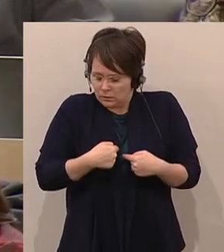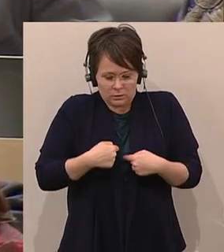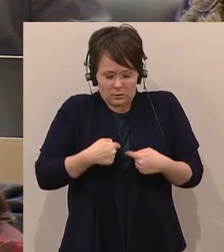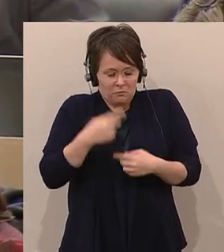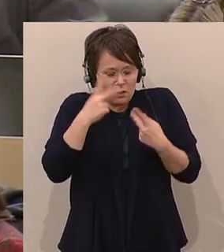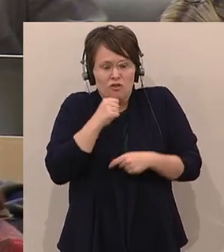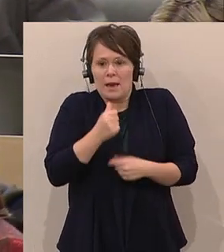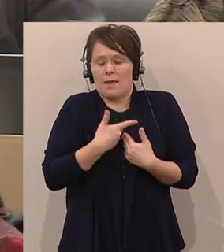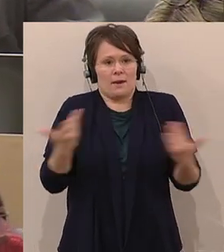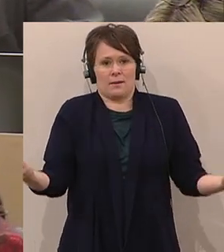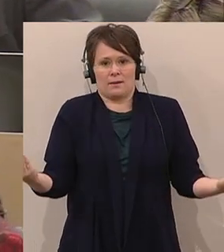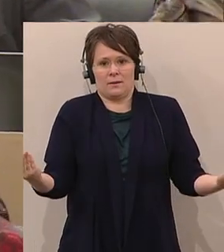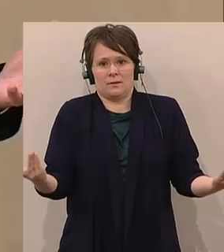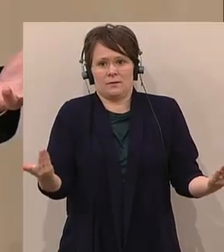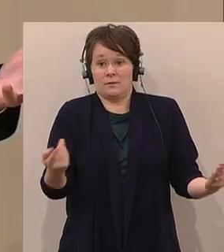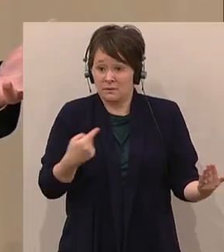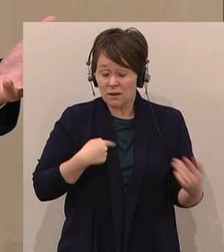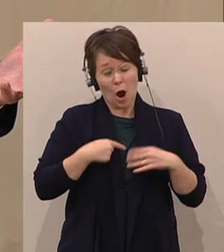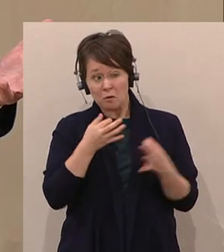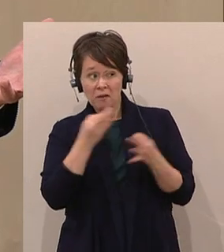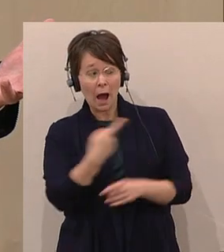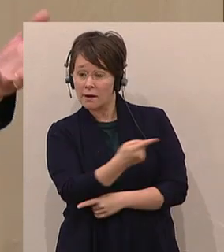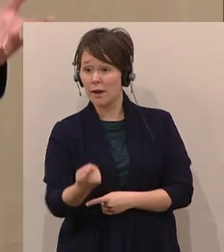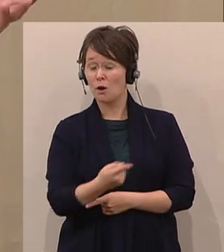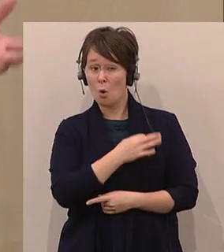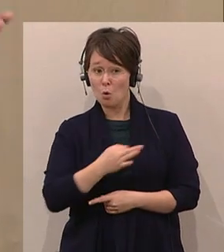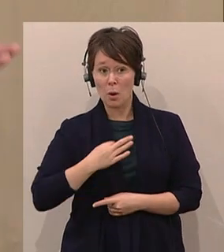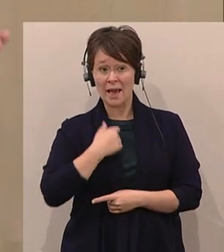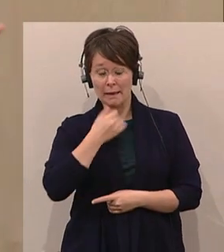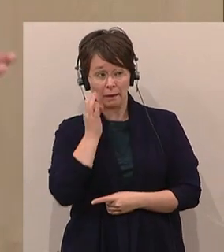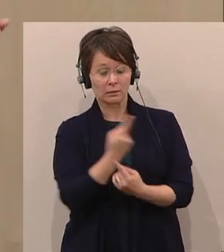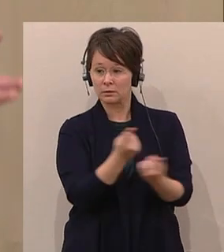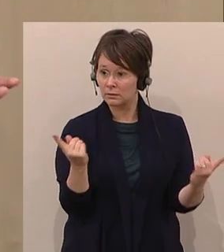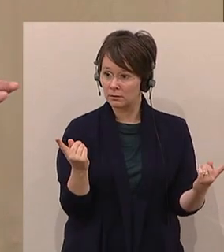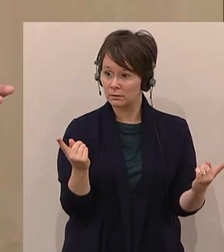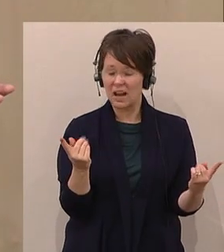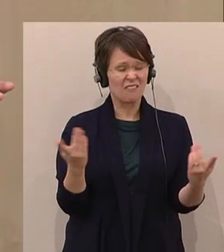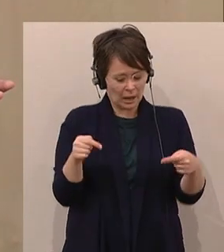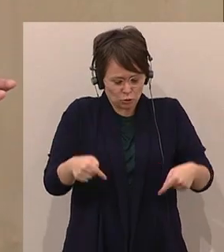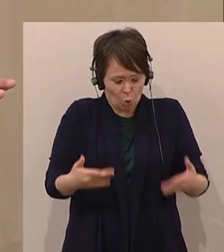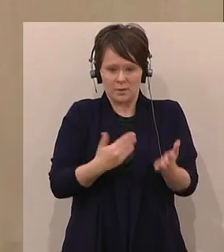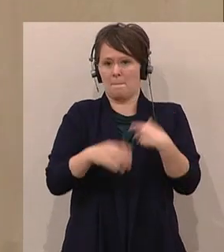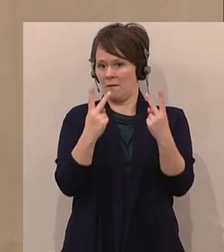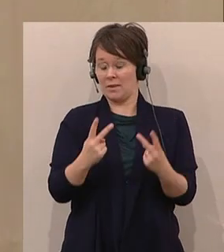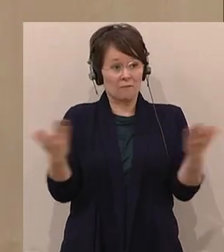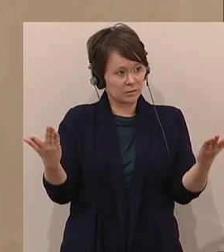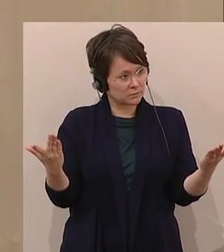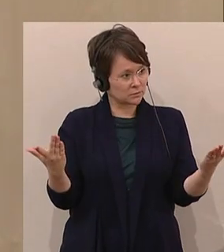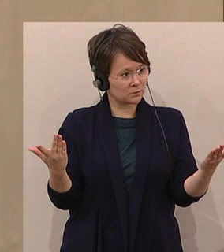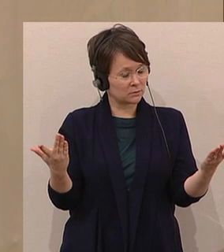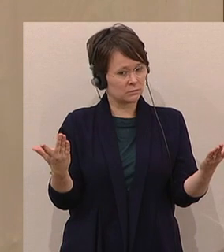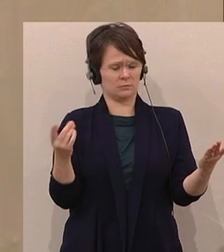das geringste Verständnis. Und ich frage Sie, Kolleginnen und Kollegen, was ist heute wichtiger? Die